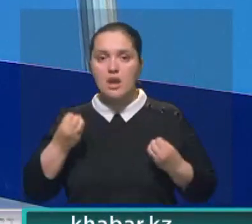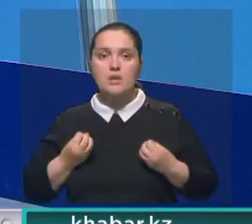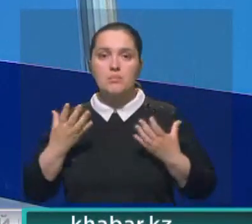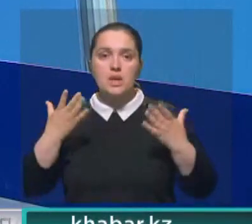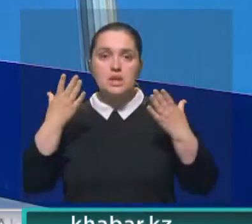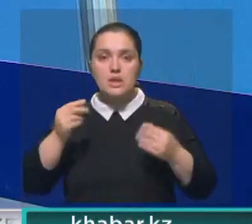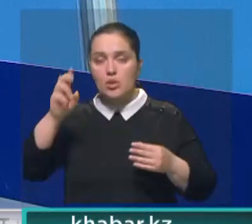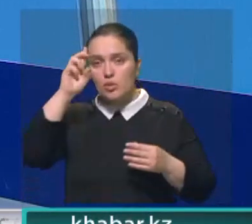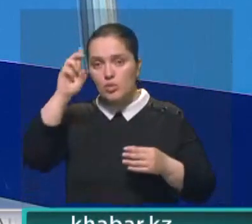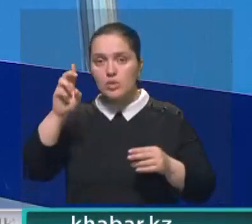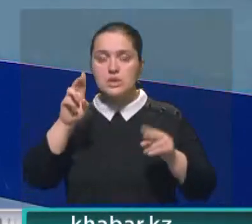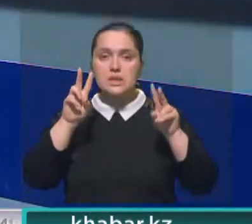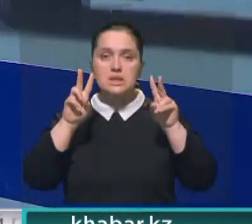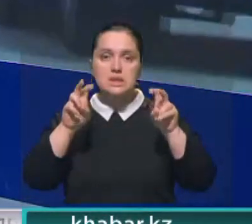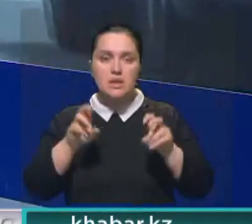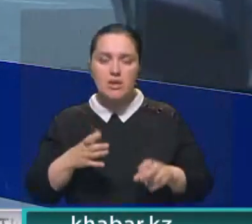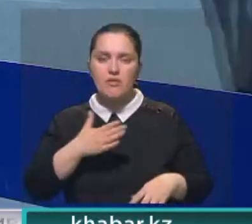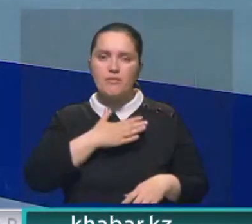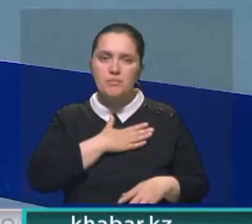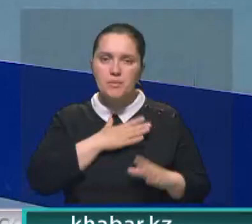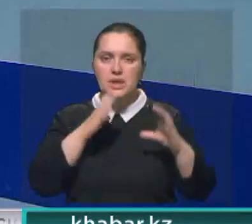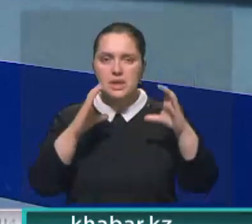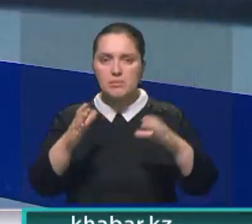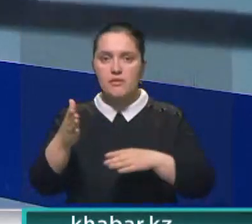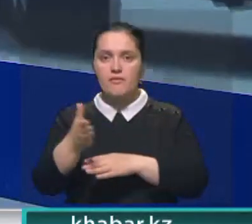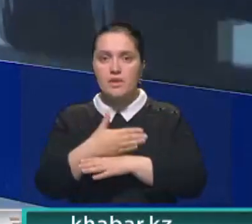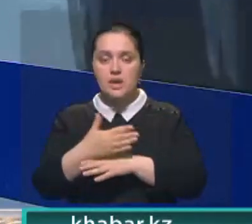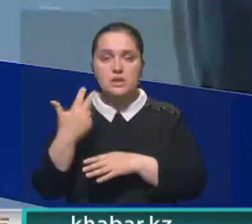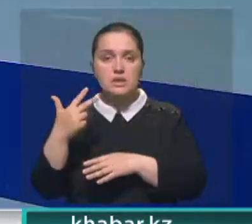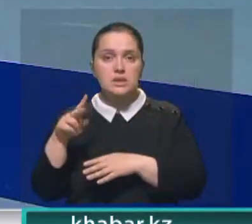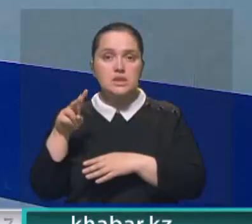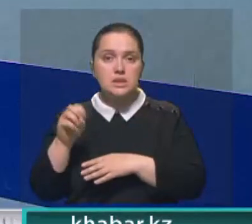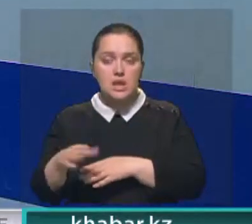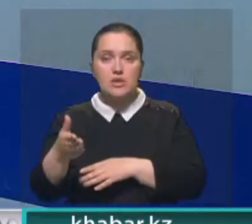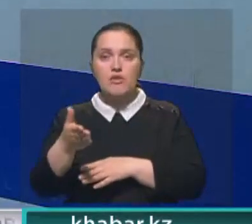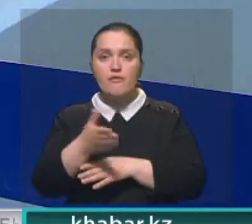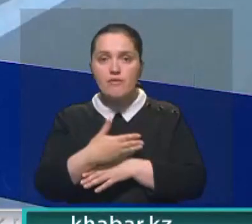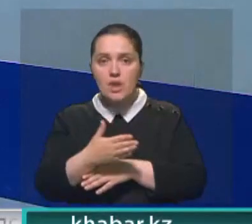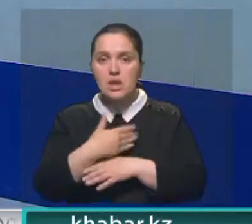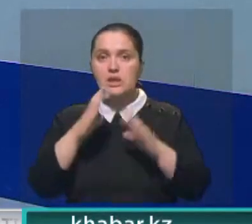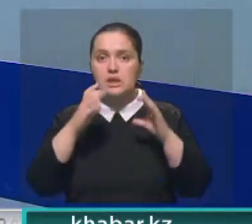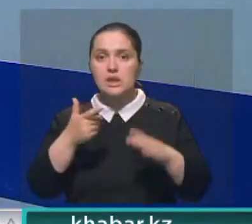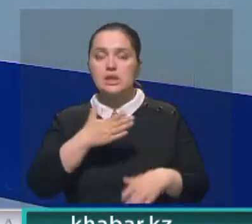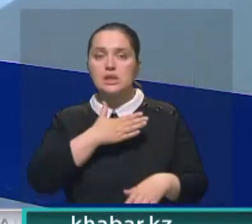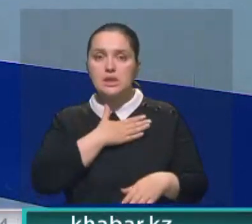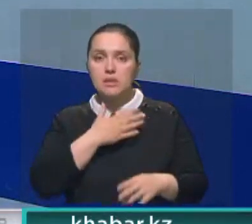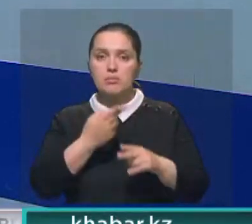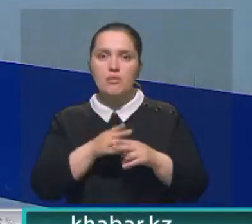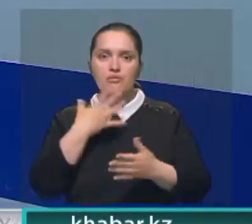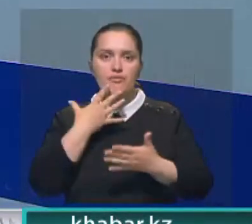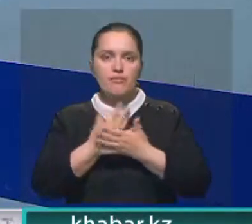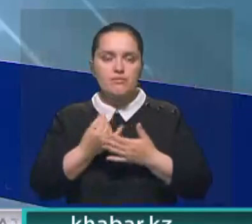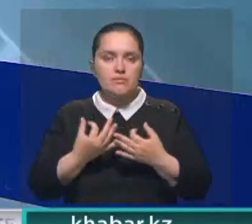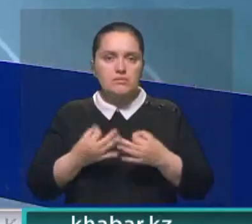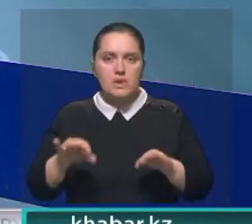июня в Казахстане отмечается День госсимволов, а в этом году им исполняется 30 лет. Флаг, герб и гимн,